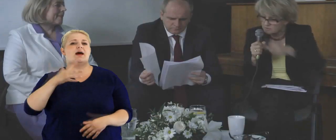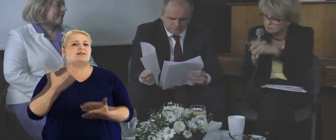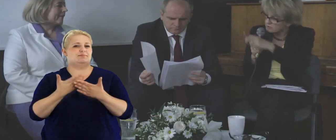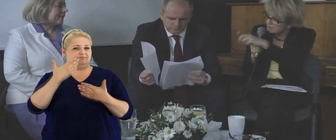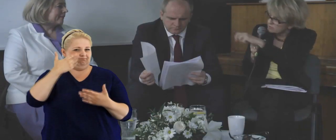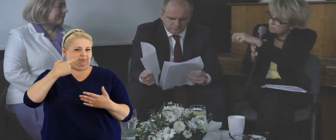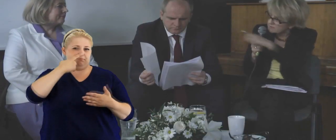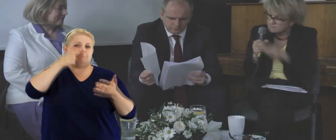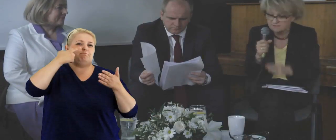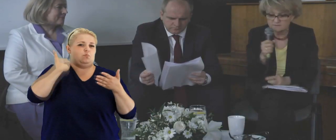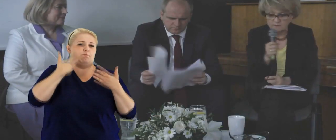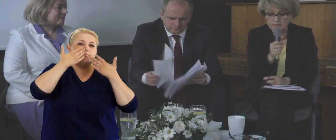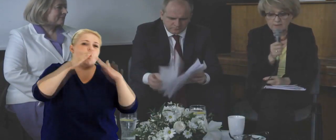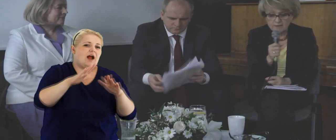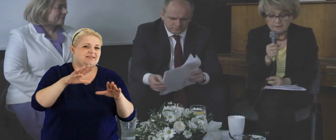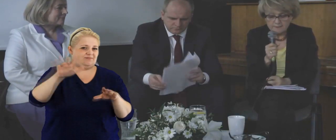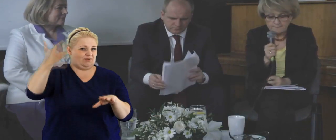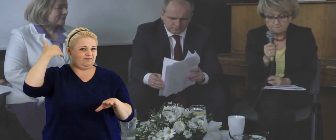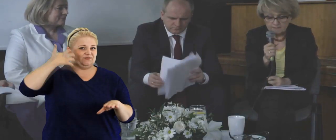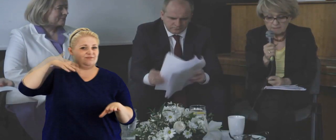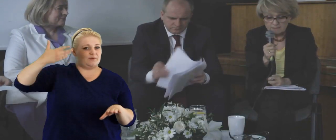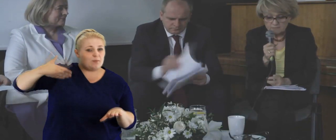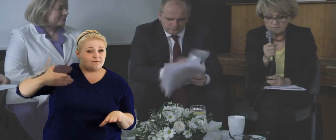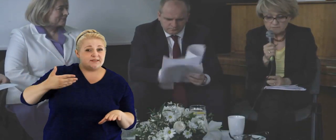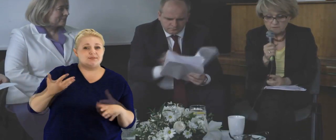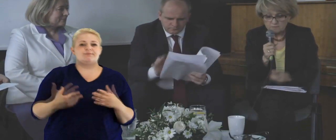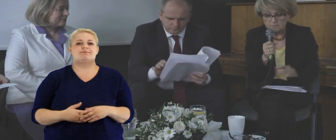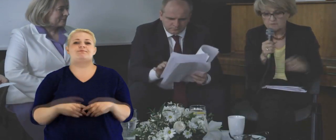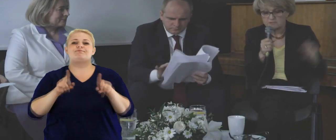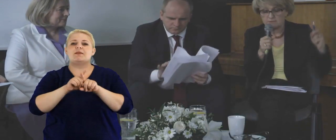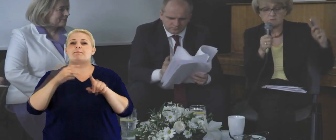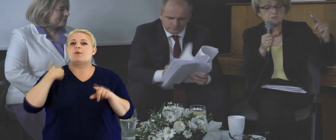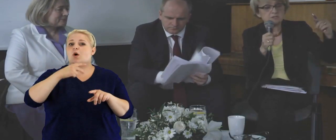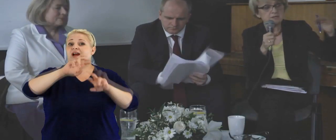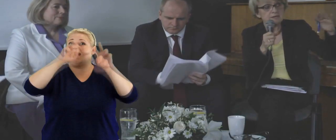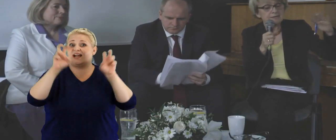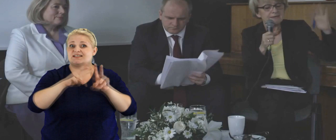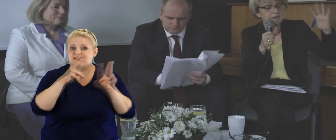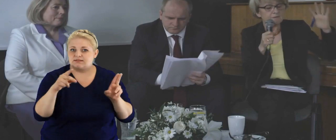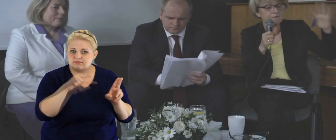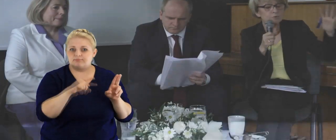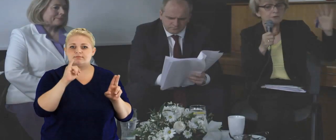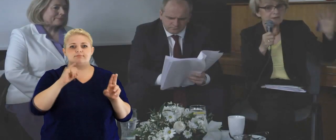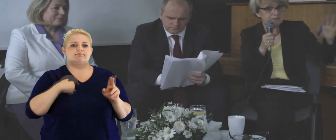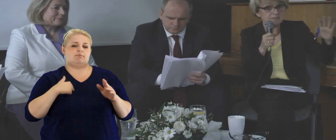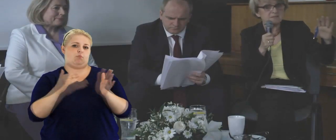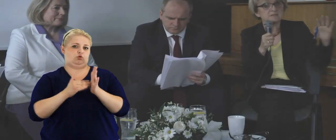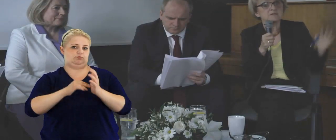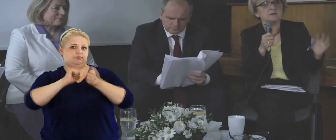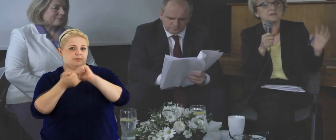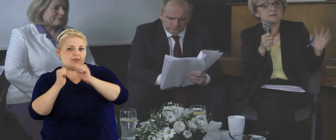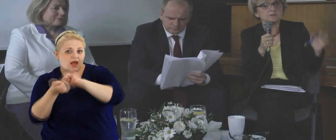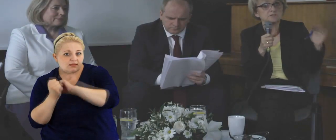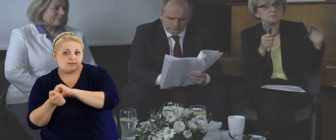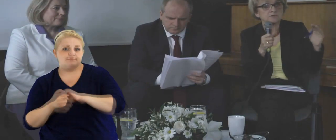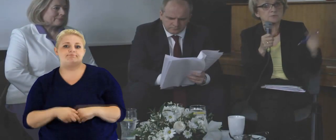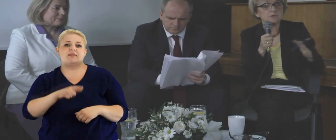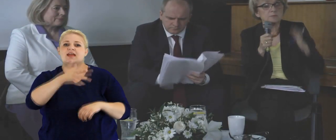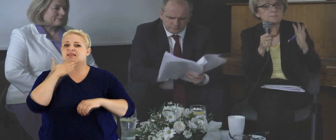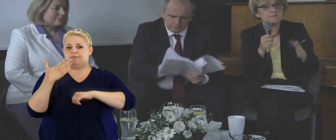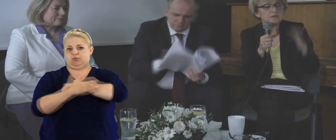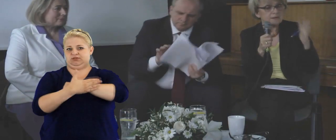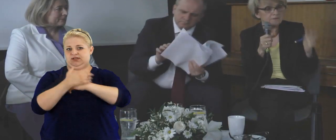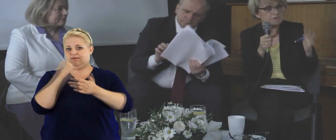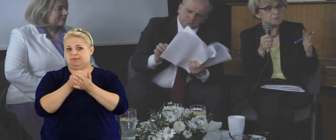którą chciałam powiedzieć, to na to pani wskazywała w swojej wypowiedzi, mianowicie jak wybuchł kryzys i okazało się, że